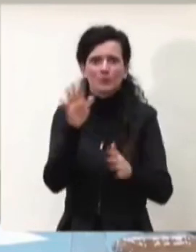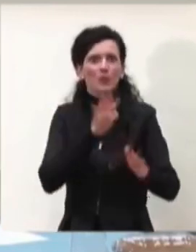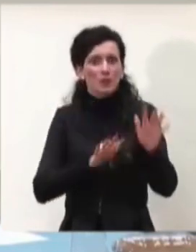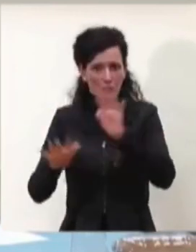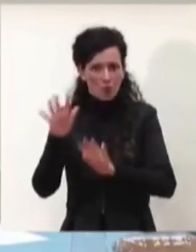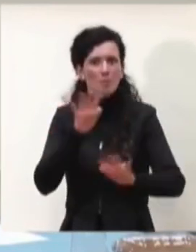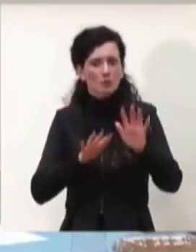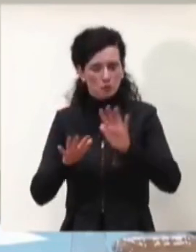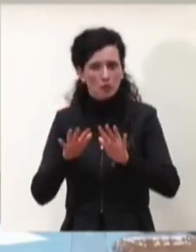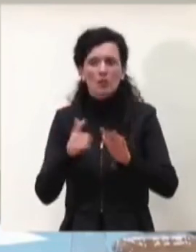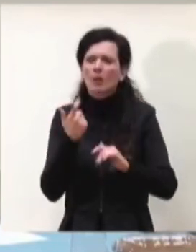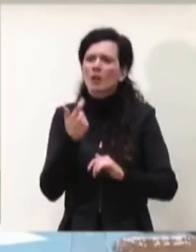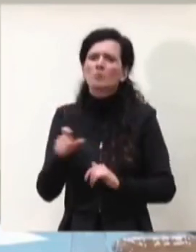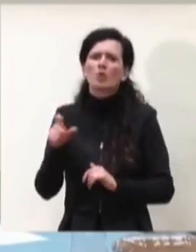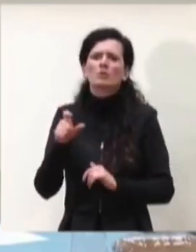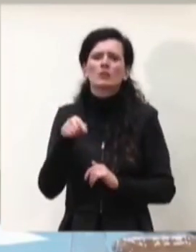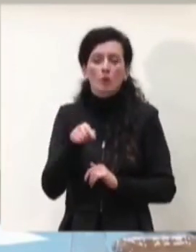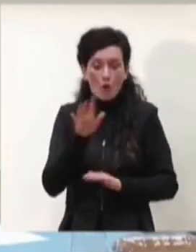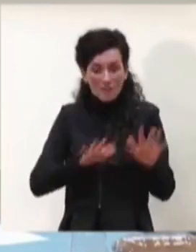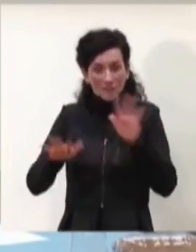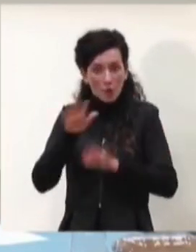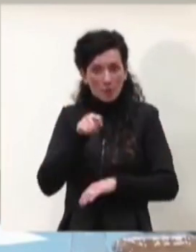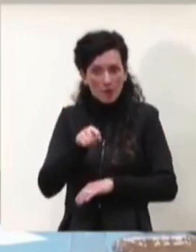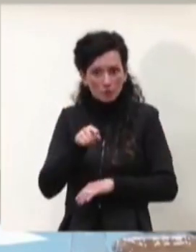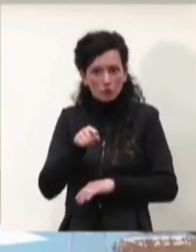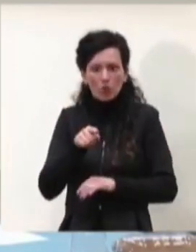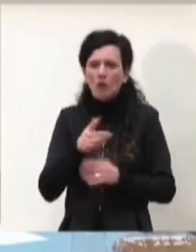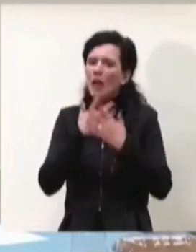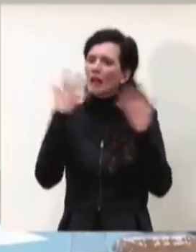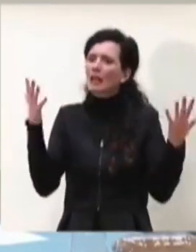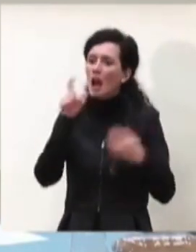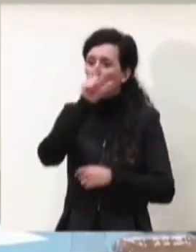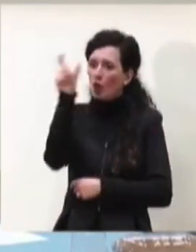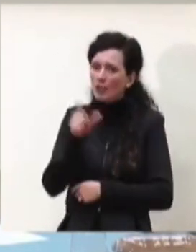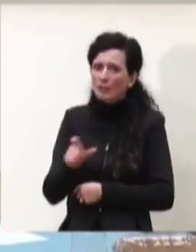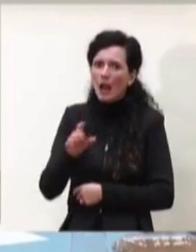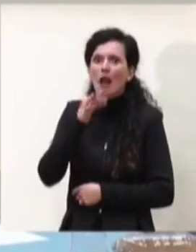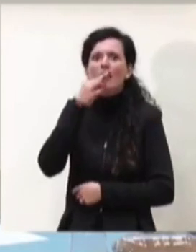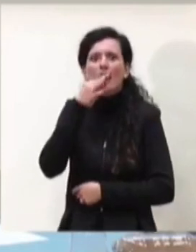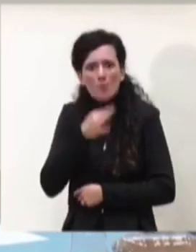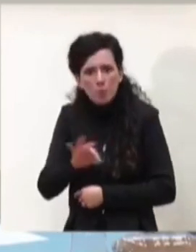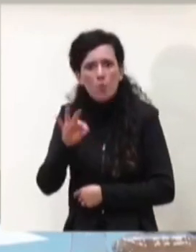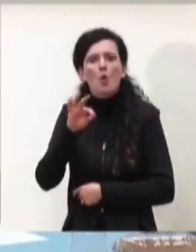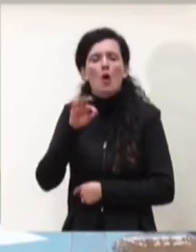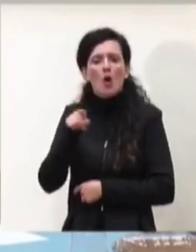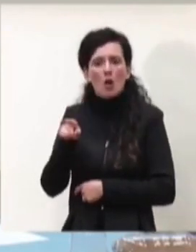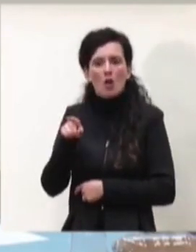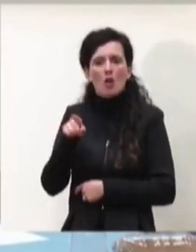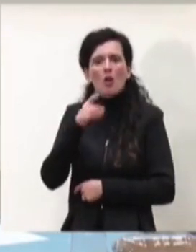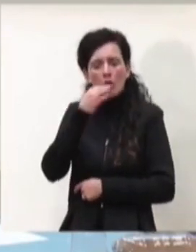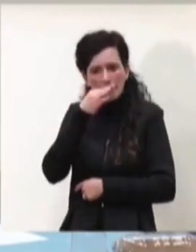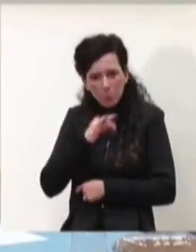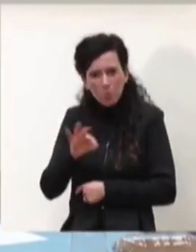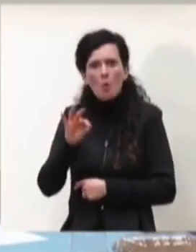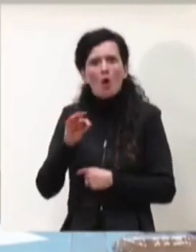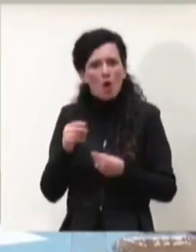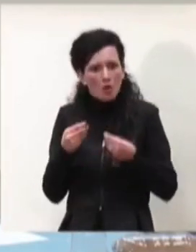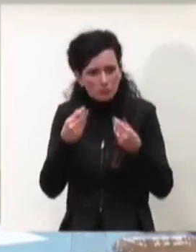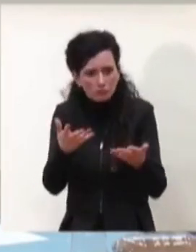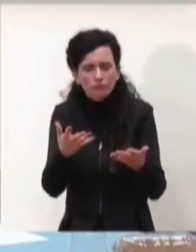indubitabilmente documenta la capacità del paese di erogare un numero